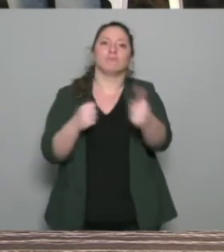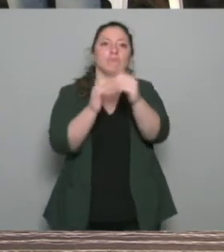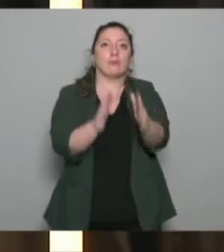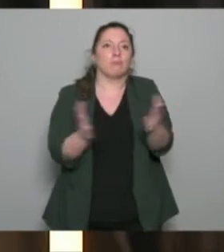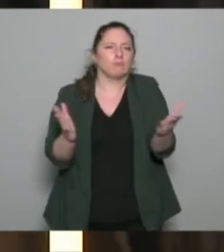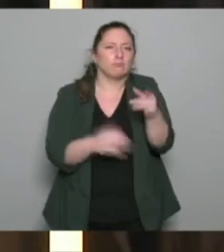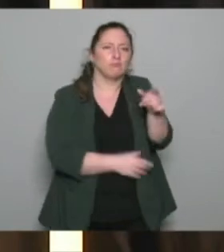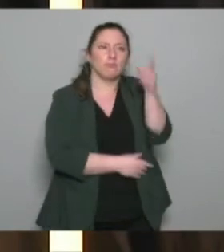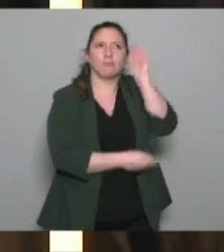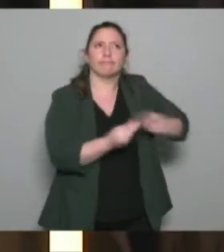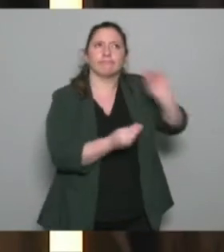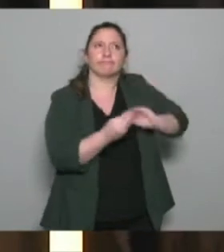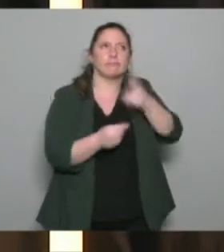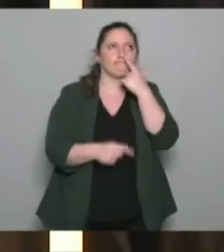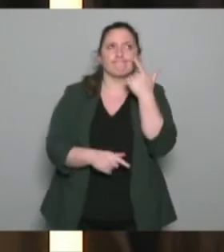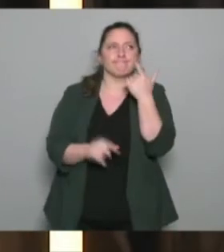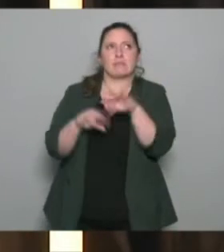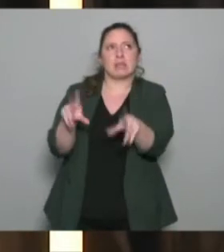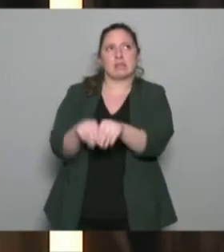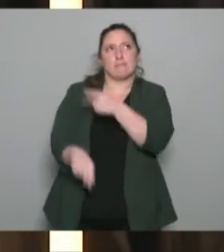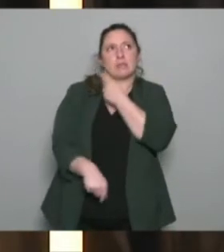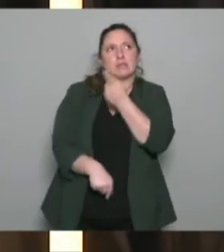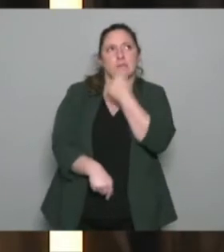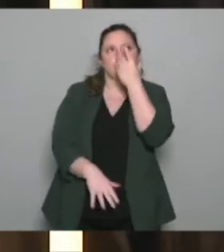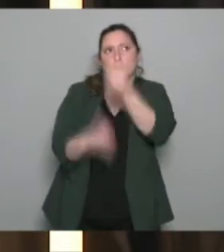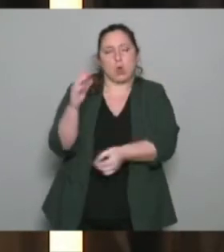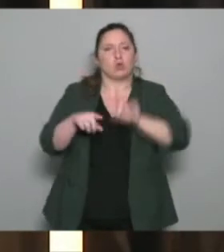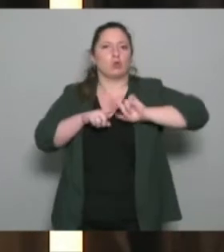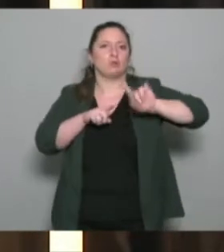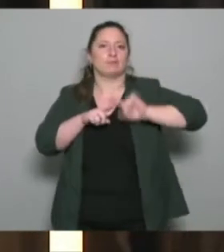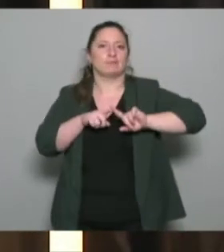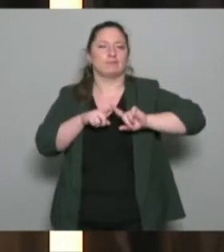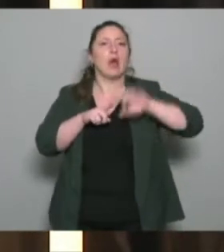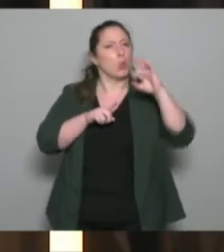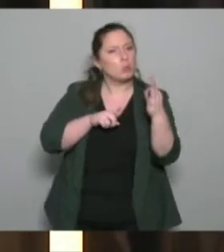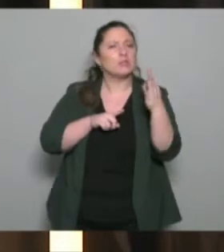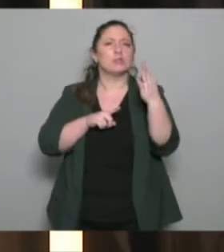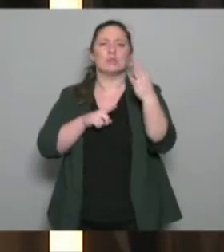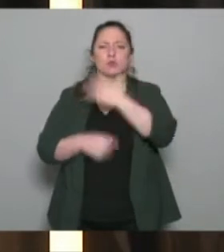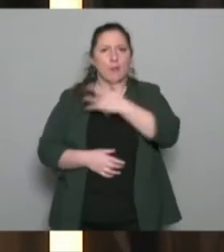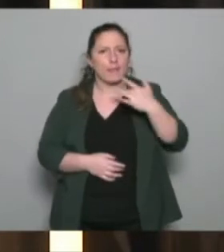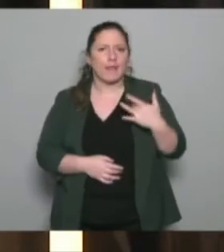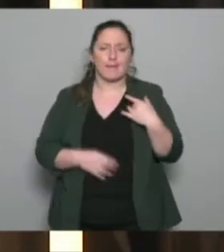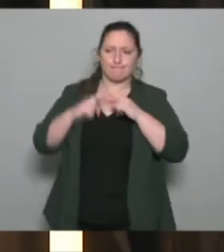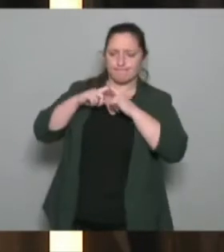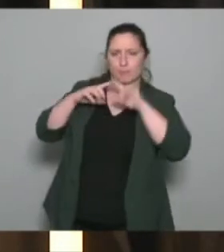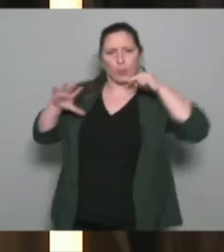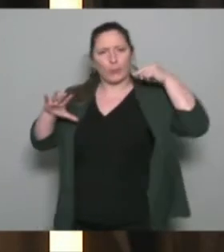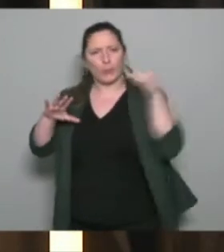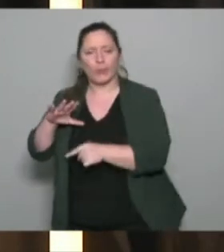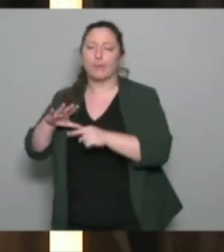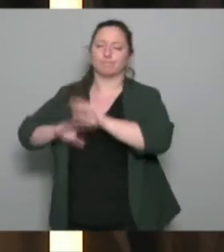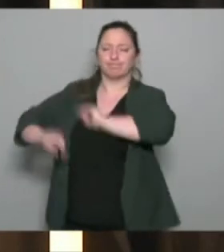mon équipe médicale, il manque quelque chose. C'est-à-dire qu'effectivement, ils interviennent sur toute cette problématique de santé,